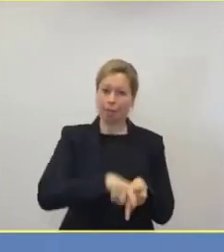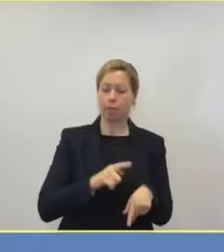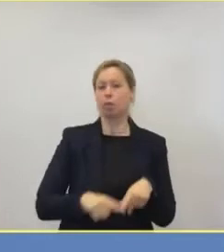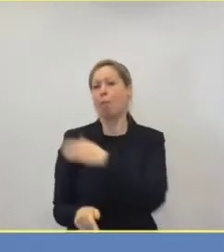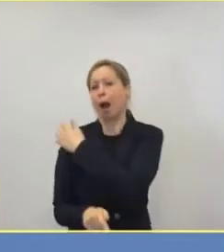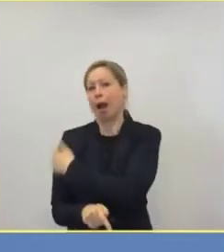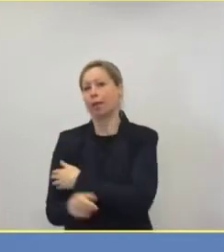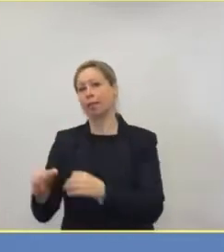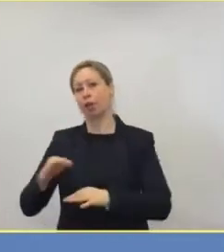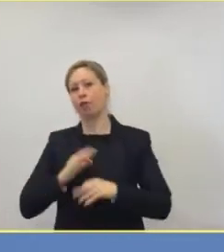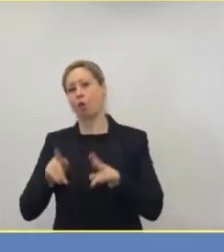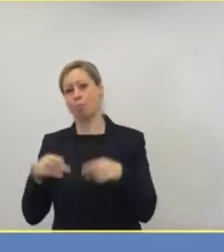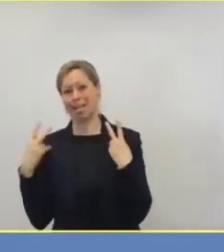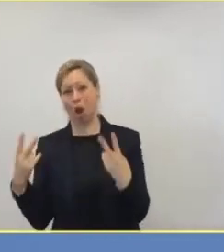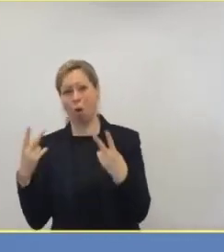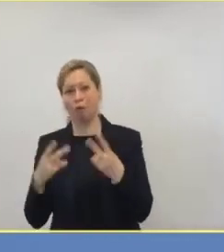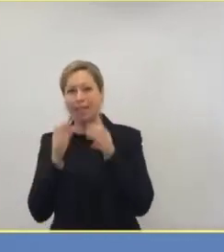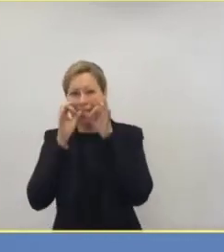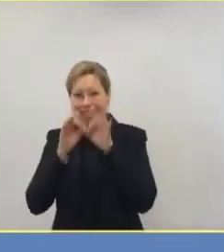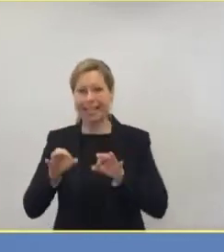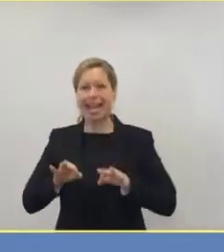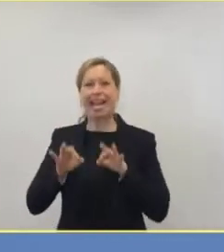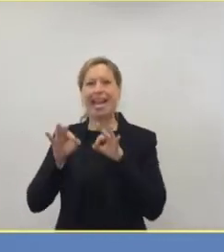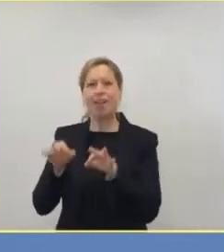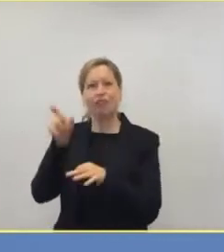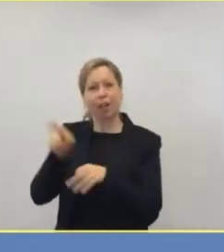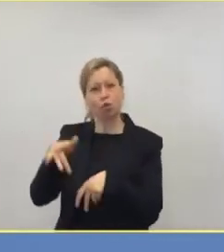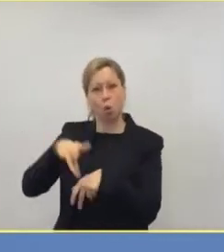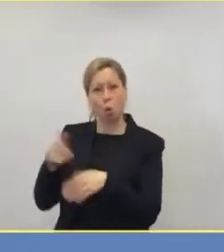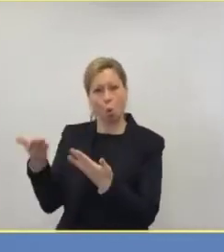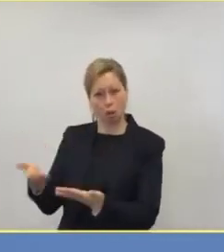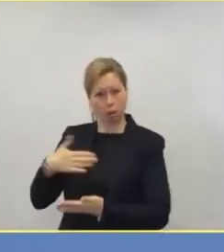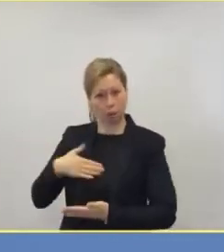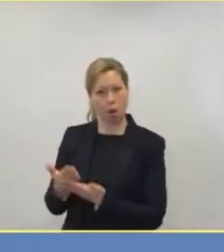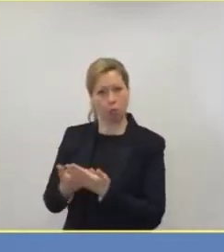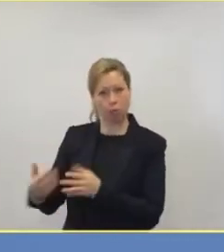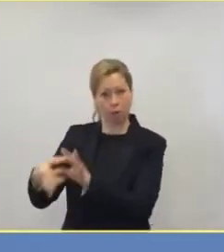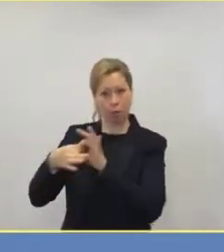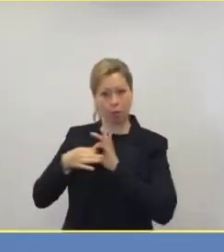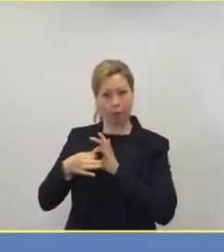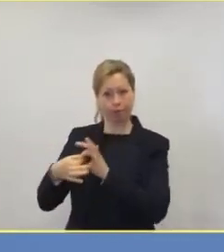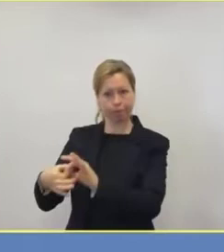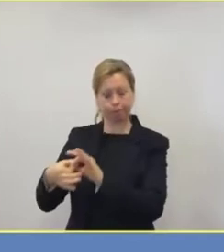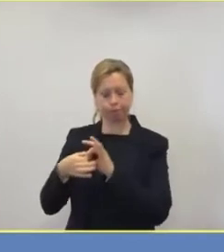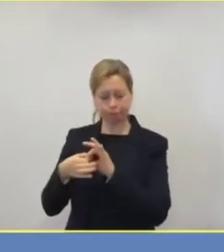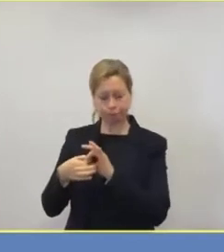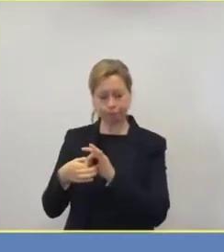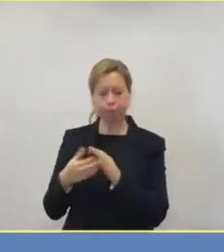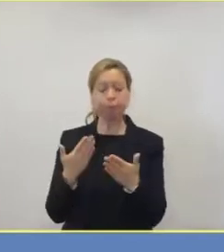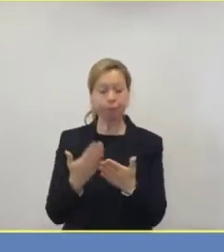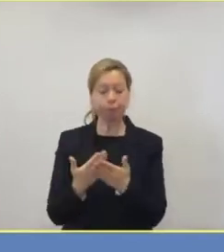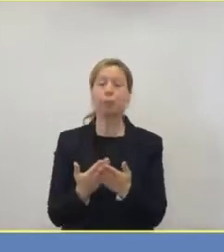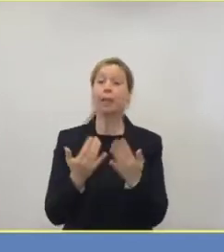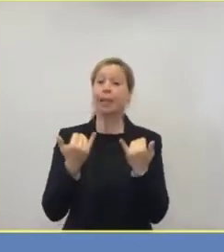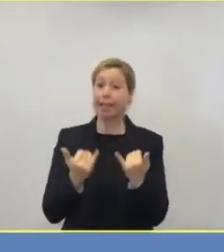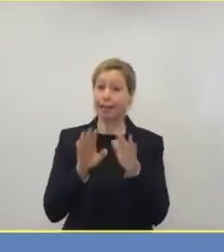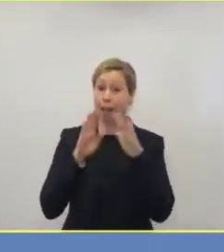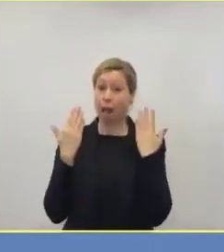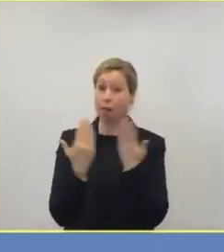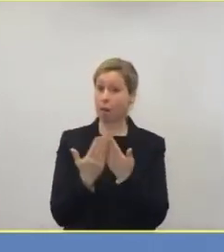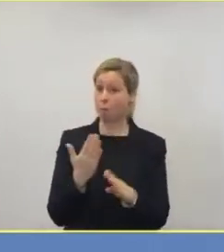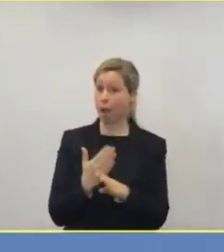den Blick auf die Normalstationen. Ich sagte ja eben schon, es sind allein 70 Patienten